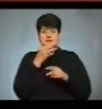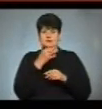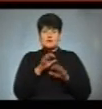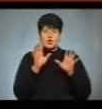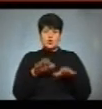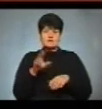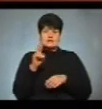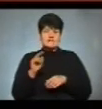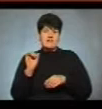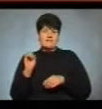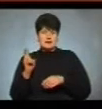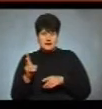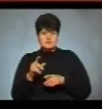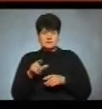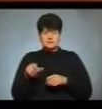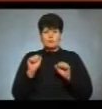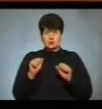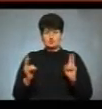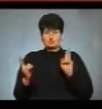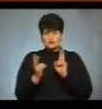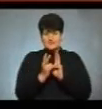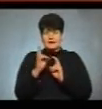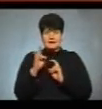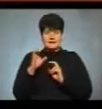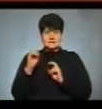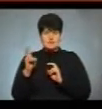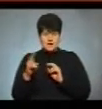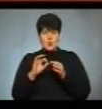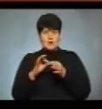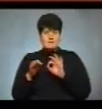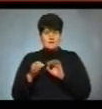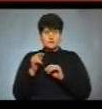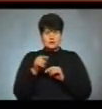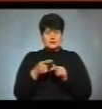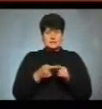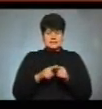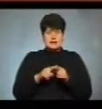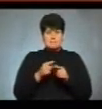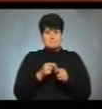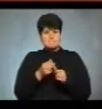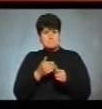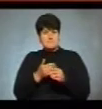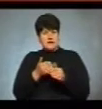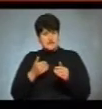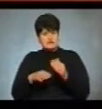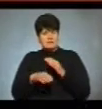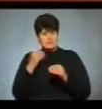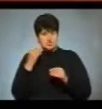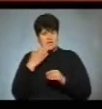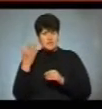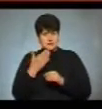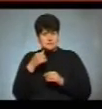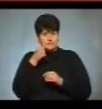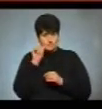Тетяна Сліперчук, кандидати можуть зустрітися на НСК Олімпійський, але тоді це буде передвиборча агітація. нагадаю, учора для такої